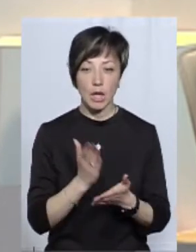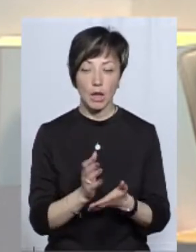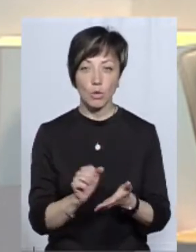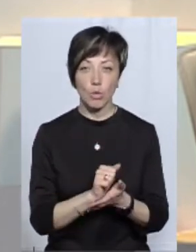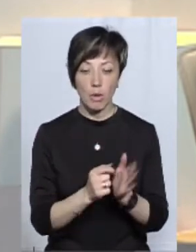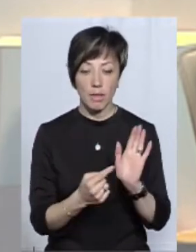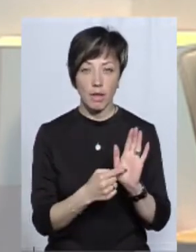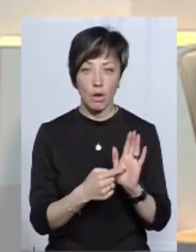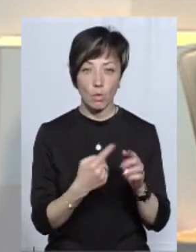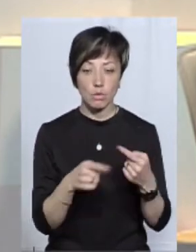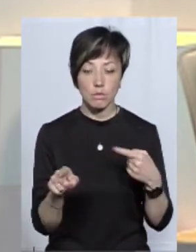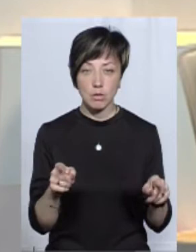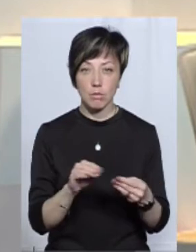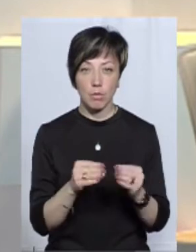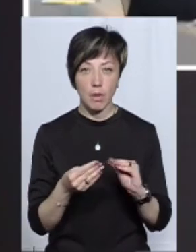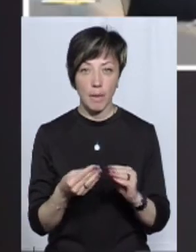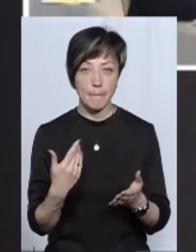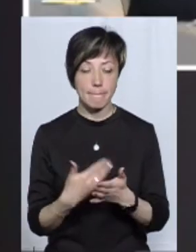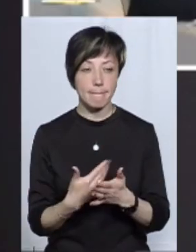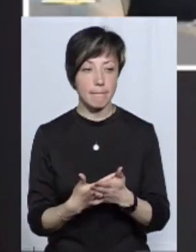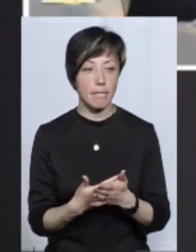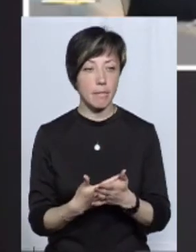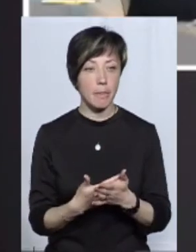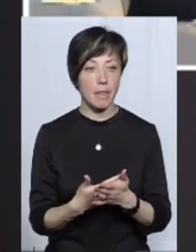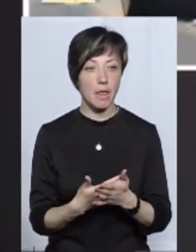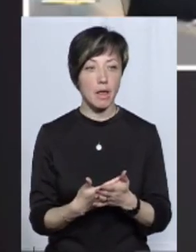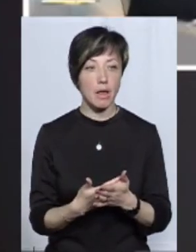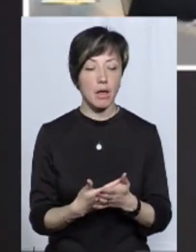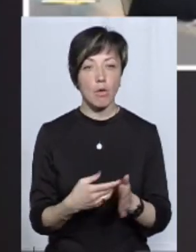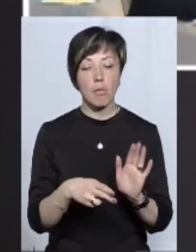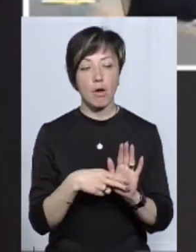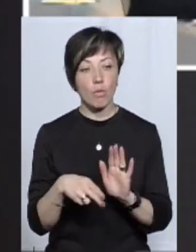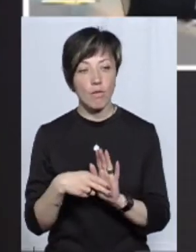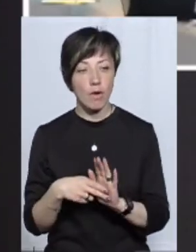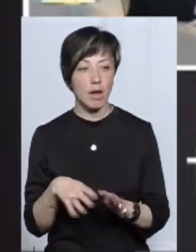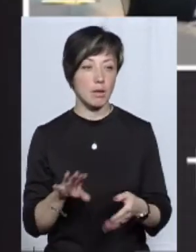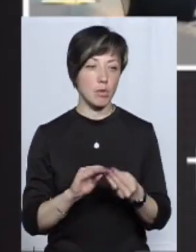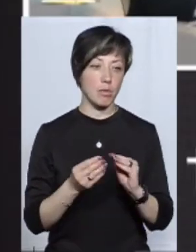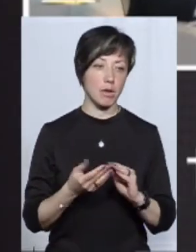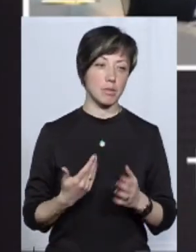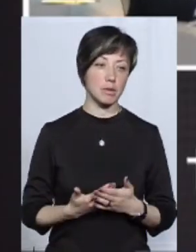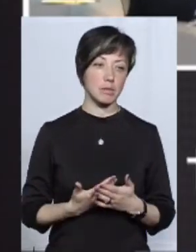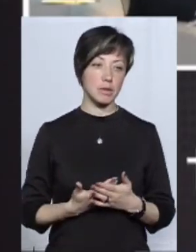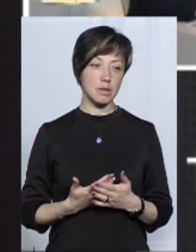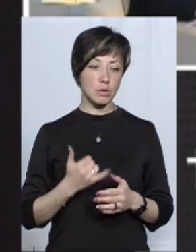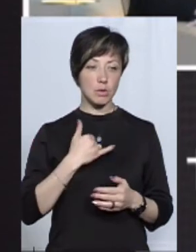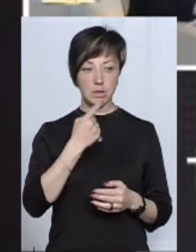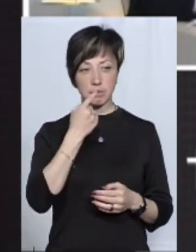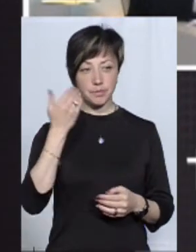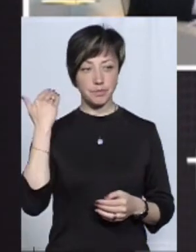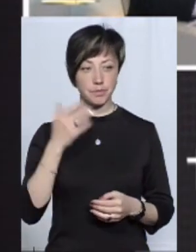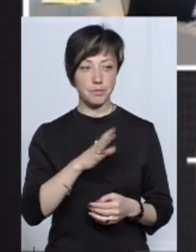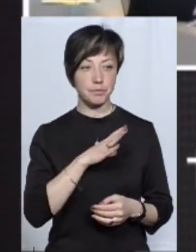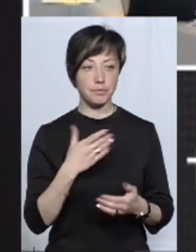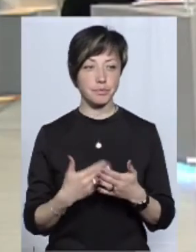документах розбіжність, якщо є якісь проблеми, якщо є, скажімо, там у маркуванні проблема, тобто, наприклад, у нас не так давно